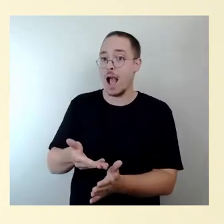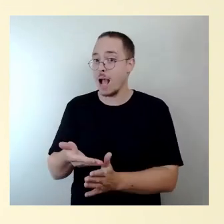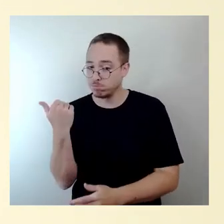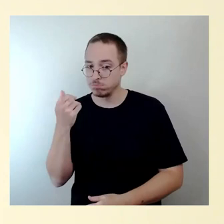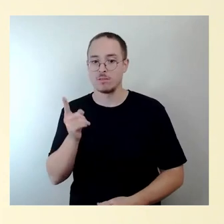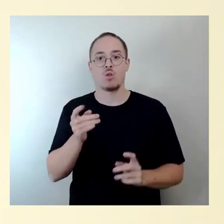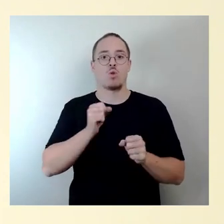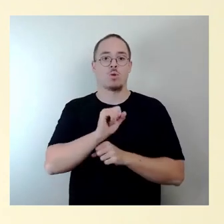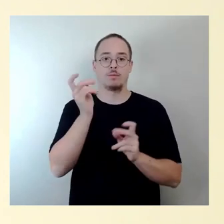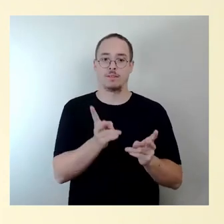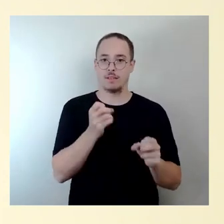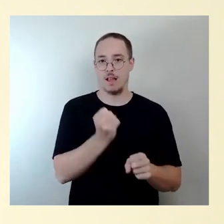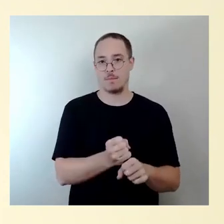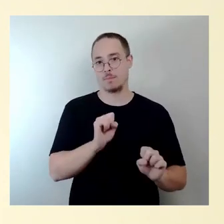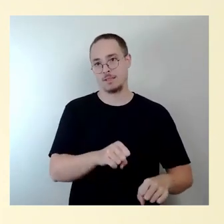Geschichtsaufarbeitung machen.